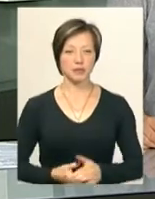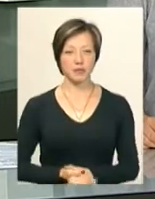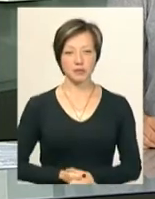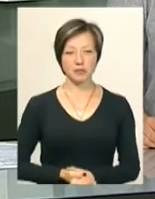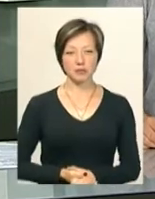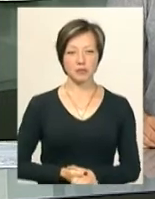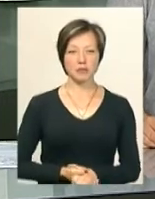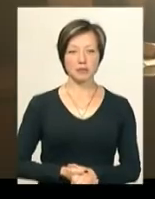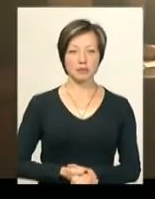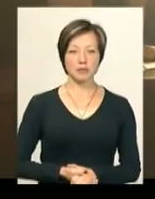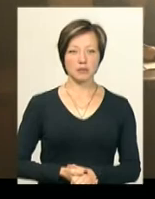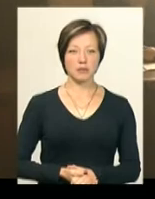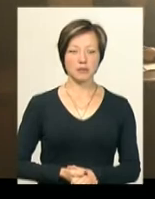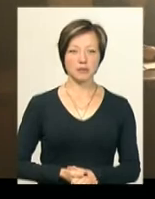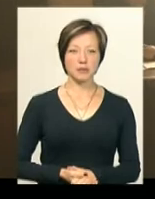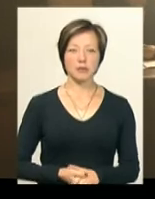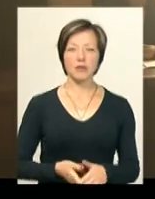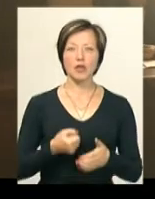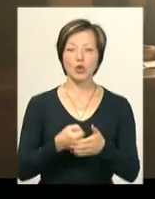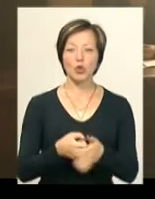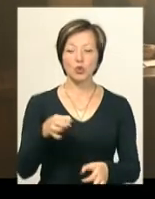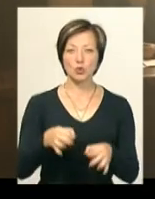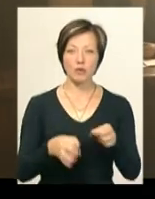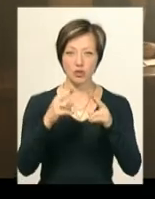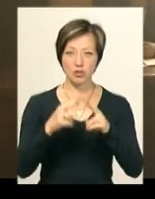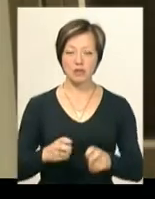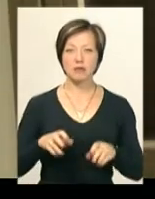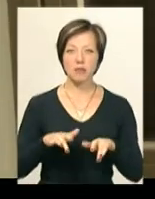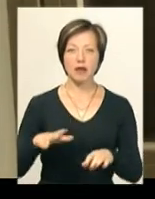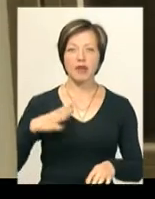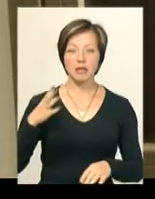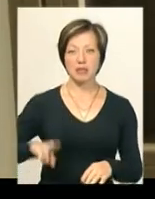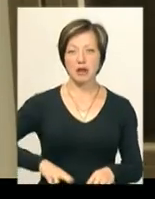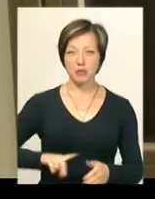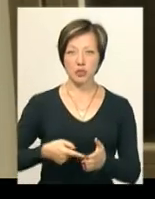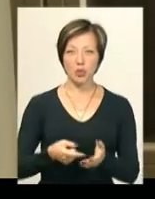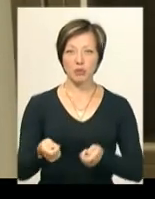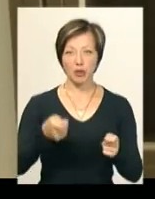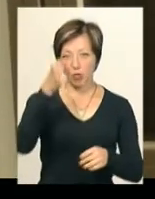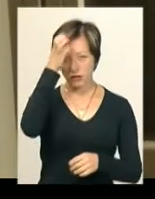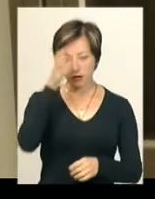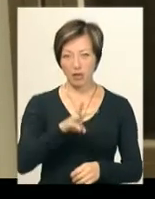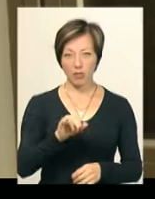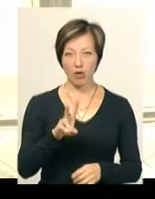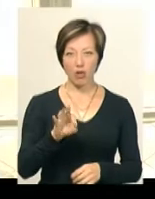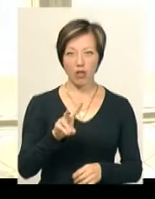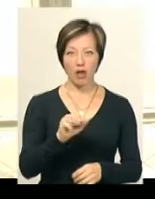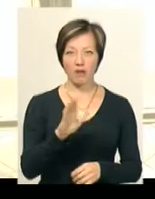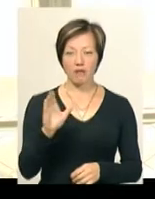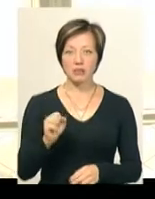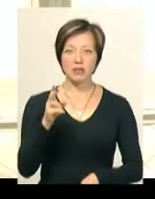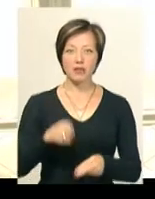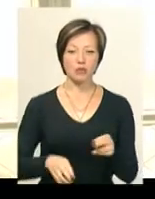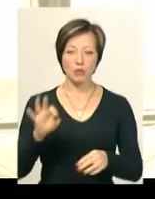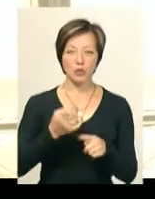Аріон. Досудове розслідування у справі екс-директора міського департаменту освіти Романа Миколаїва завершується. Про це